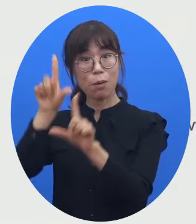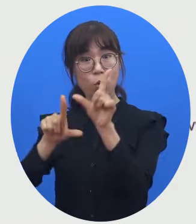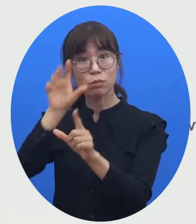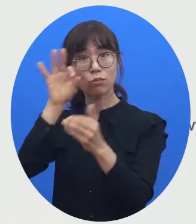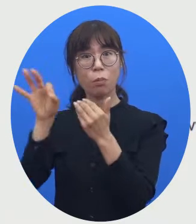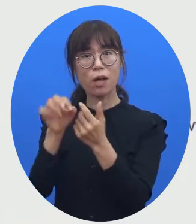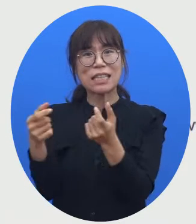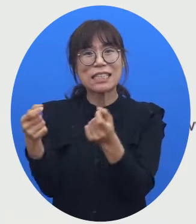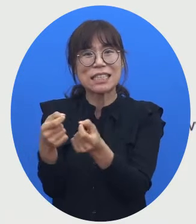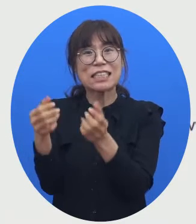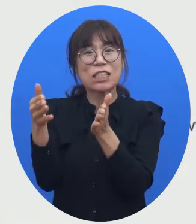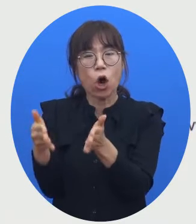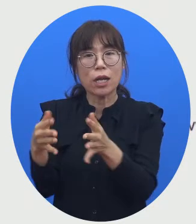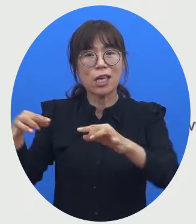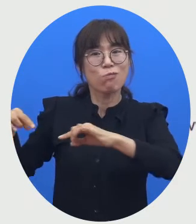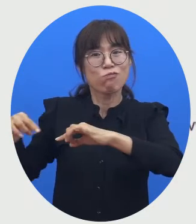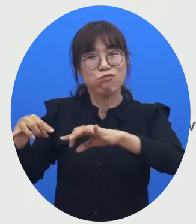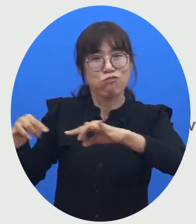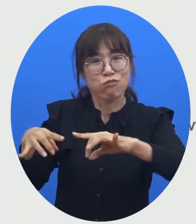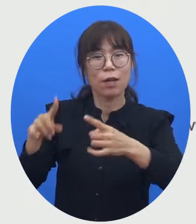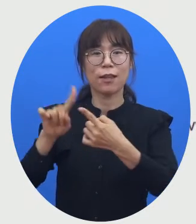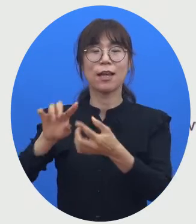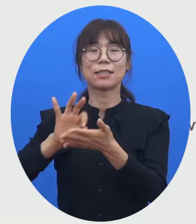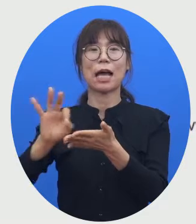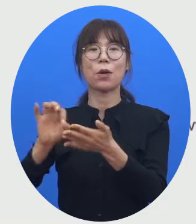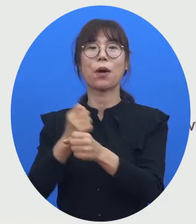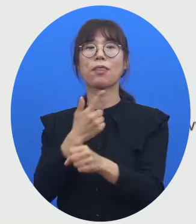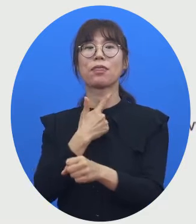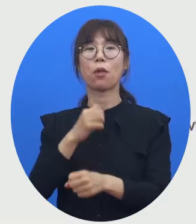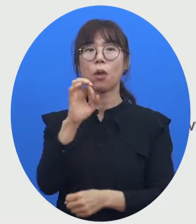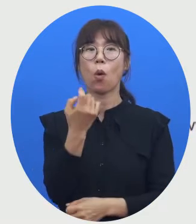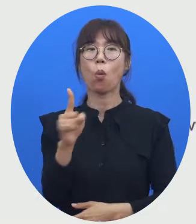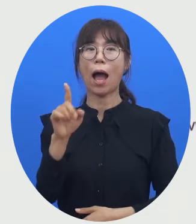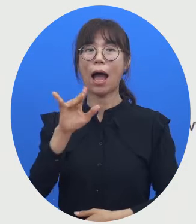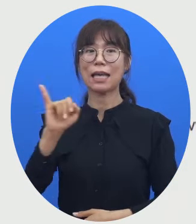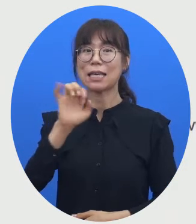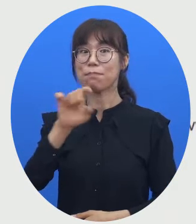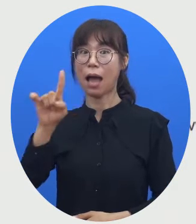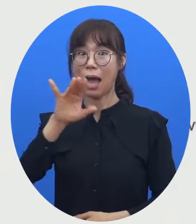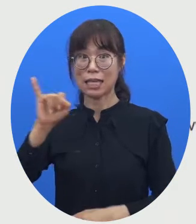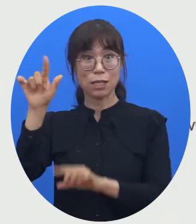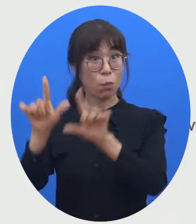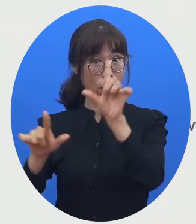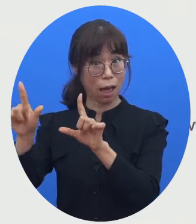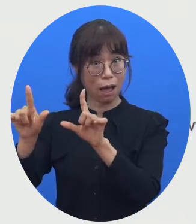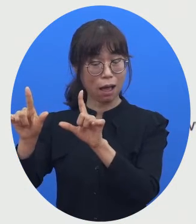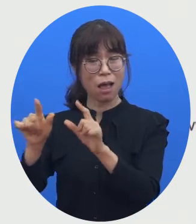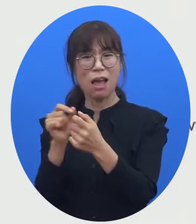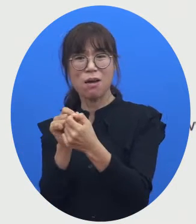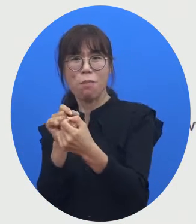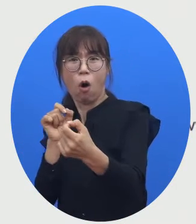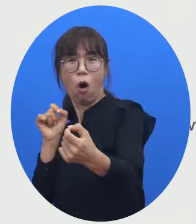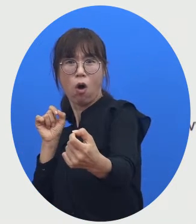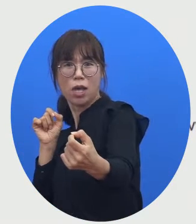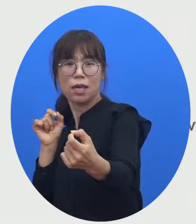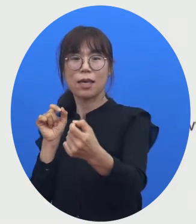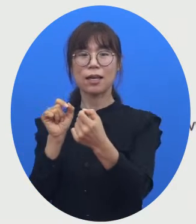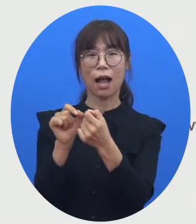활용되는 와이파이에 대한 기호입니다. 여러분들이 근거리에서든 원거리에서든